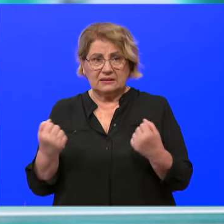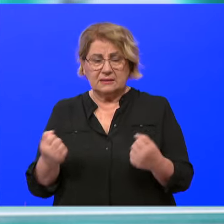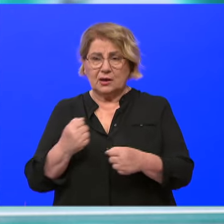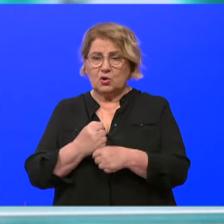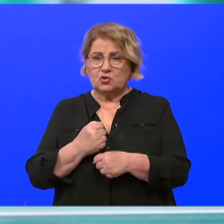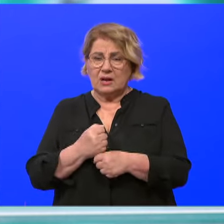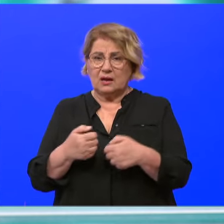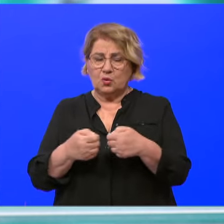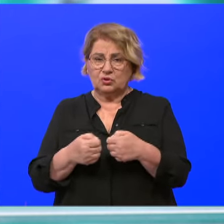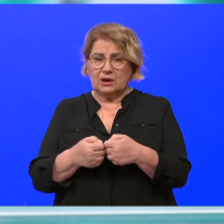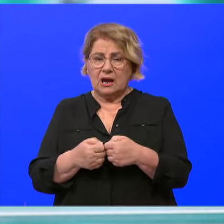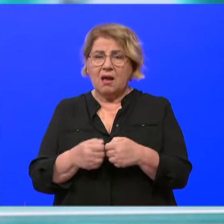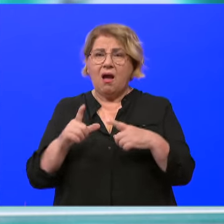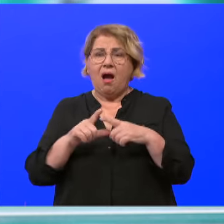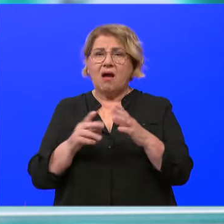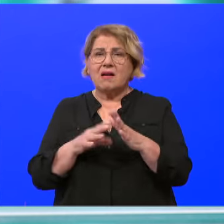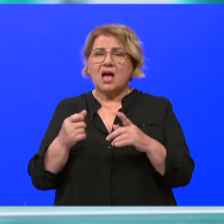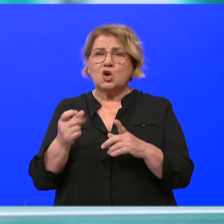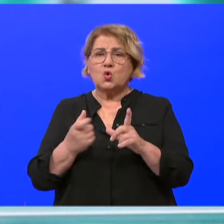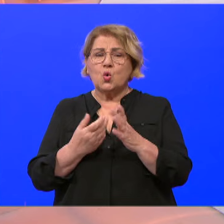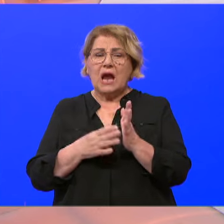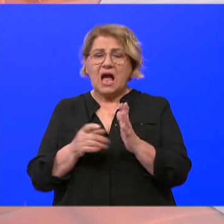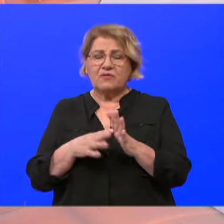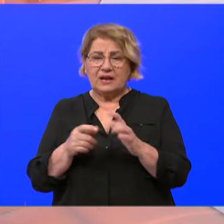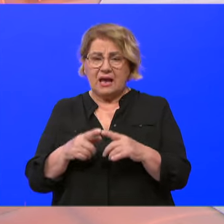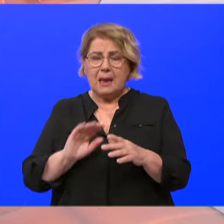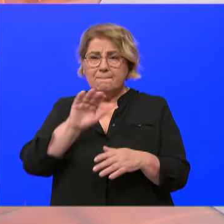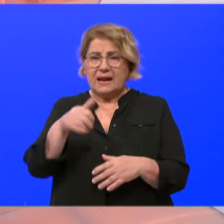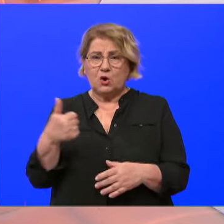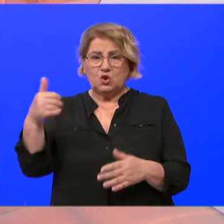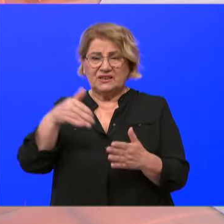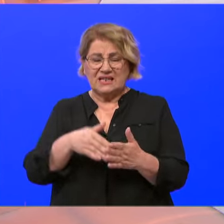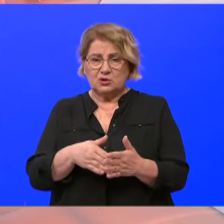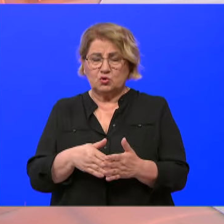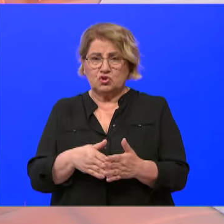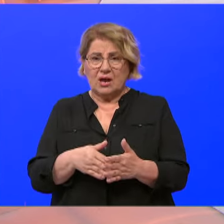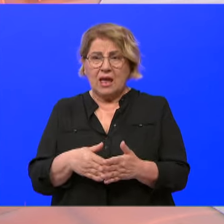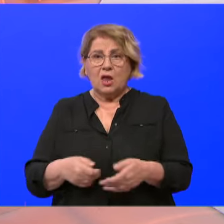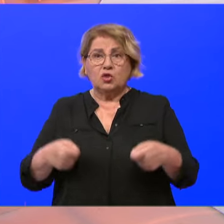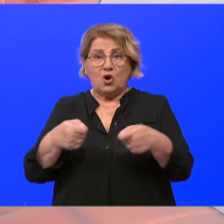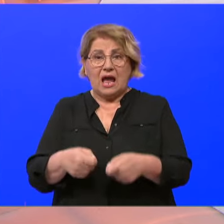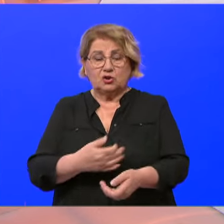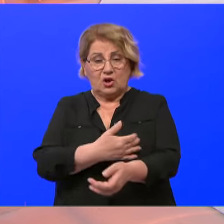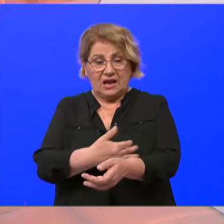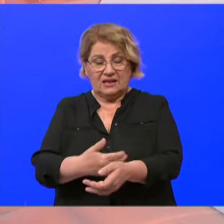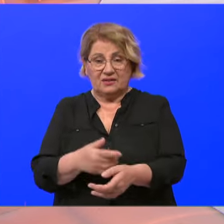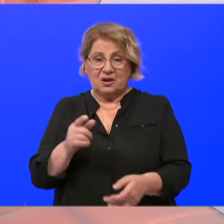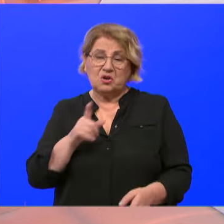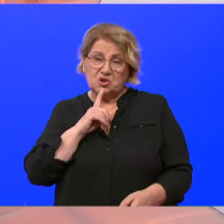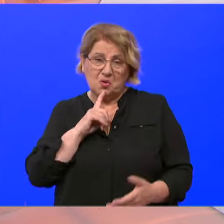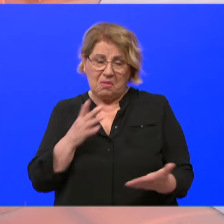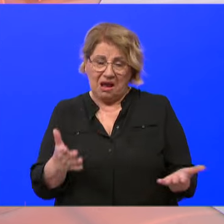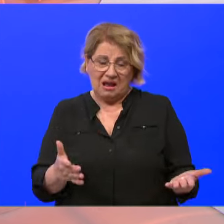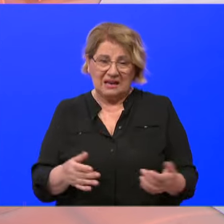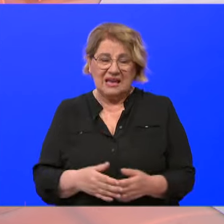radili sa udrugom Ana Rukavina, imali smo preko tisuću potencijalnih donatora. Mi smo mala sredina, od nas je sve